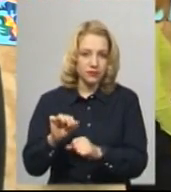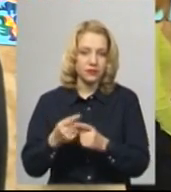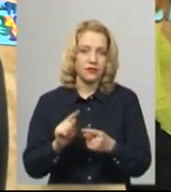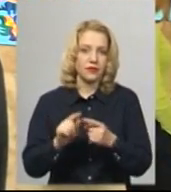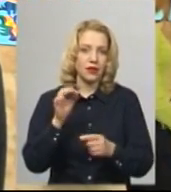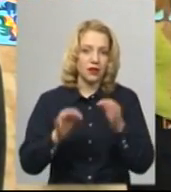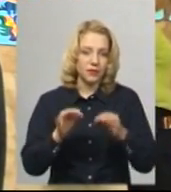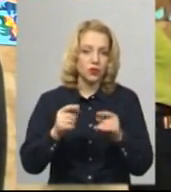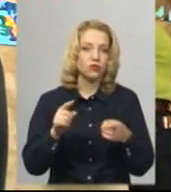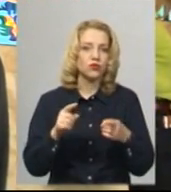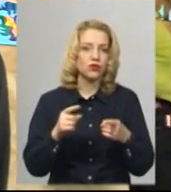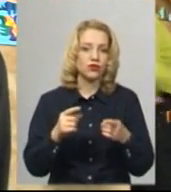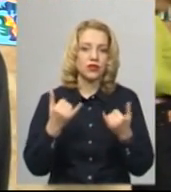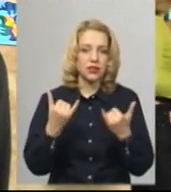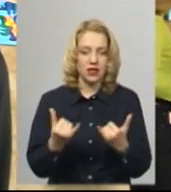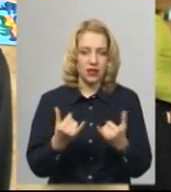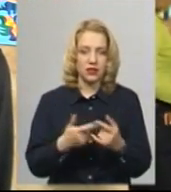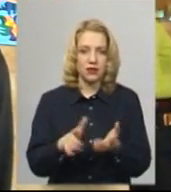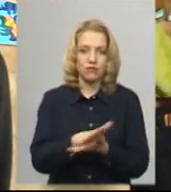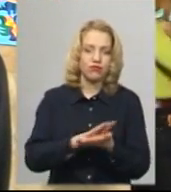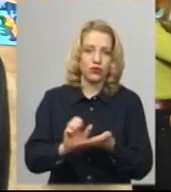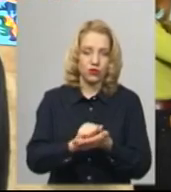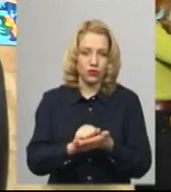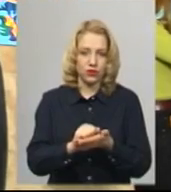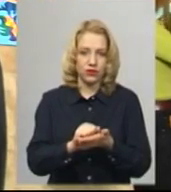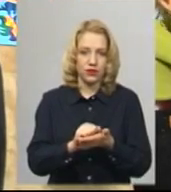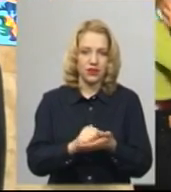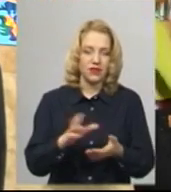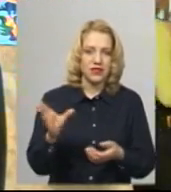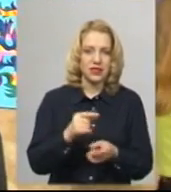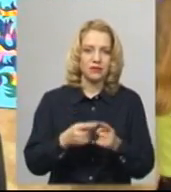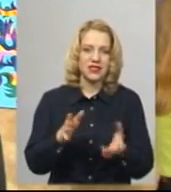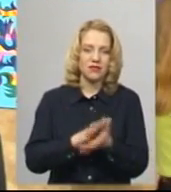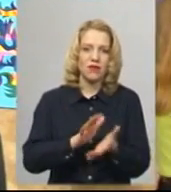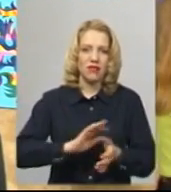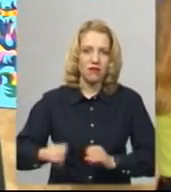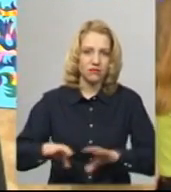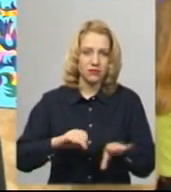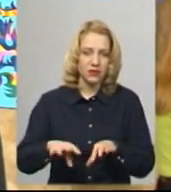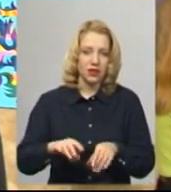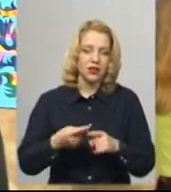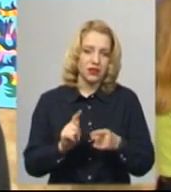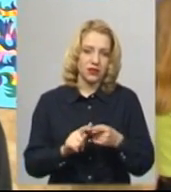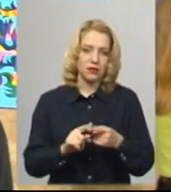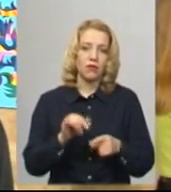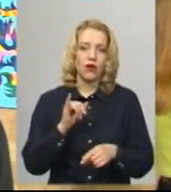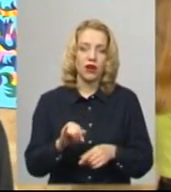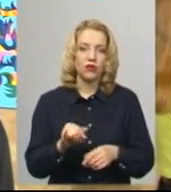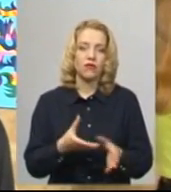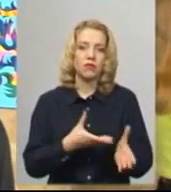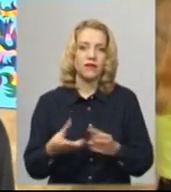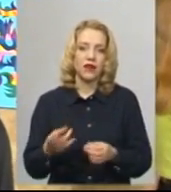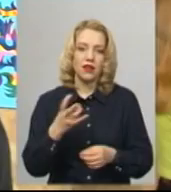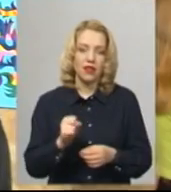Зараз люди дуже псують все тим сміттям, це дуже погано впливає на